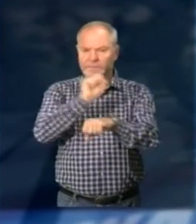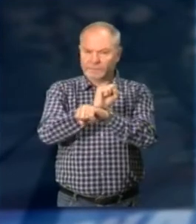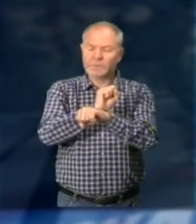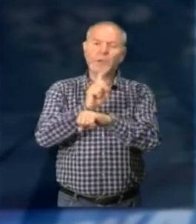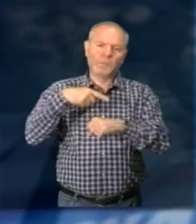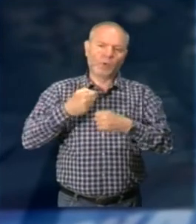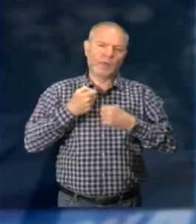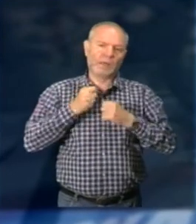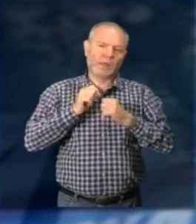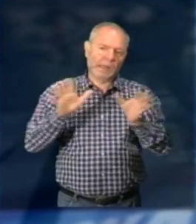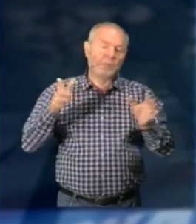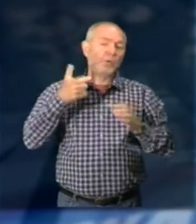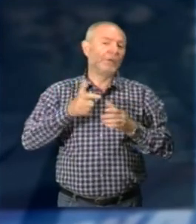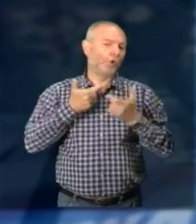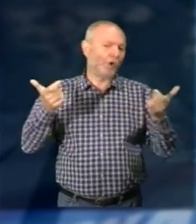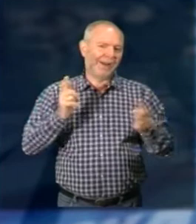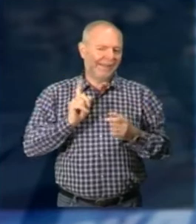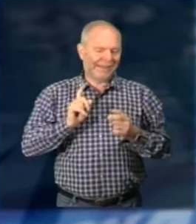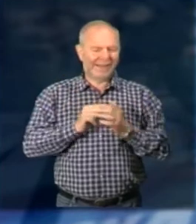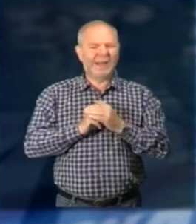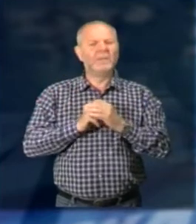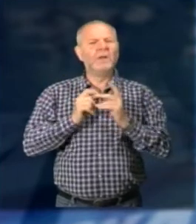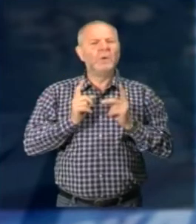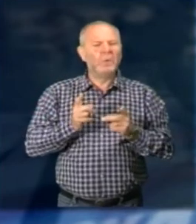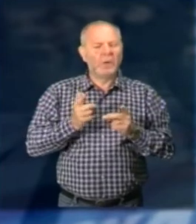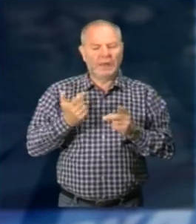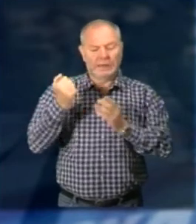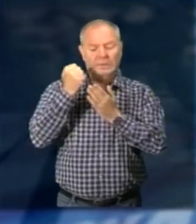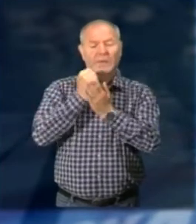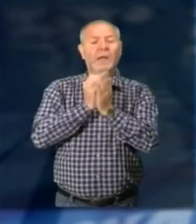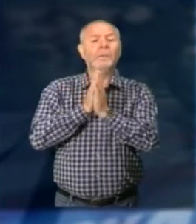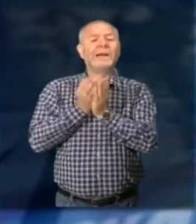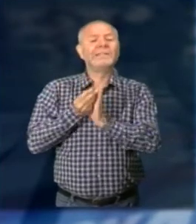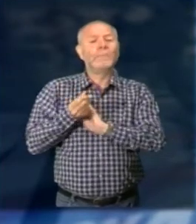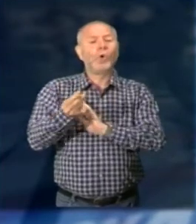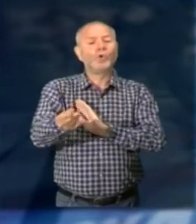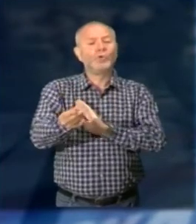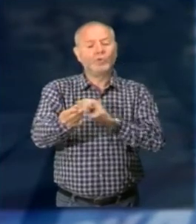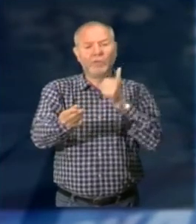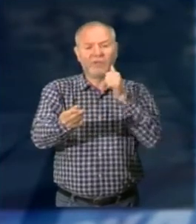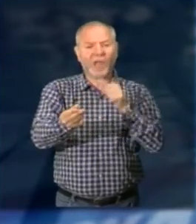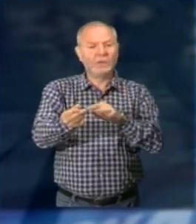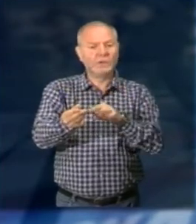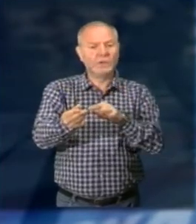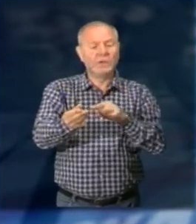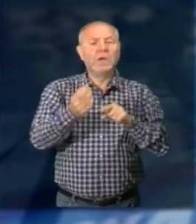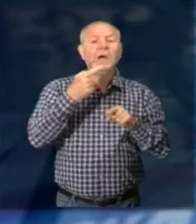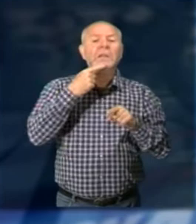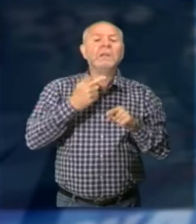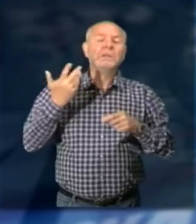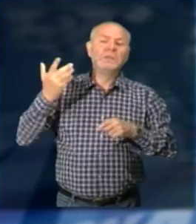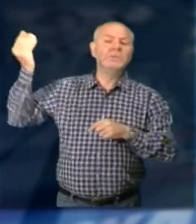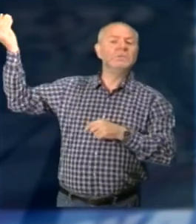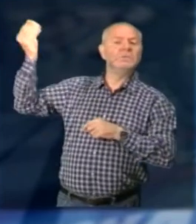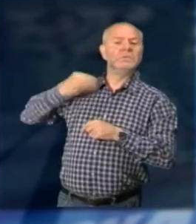rimessa in libertà Poiché non c'erano elementi gravi per trattenerla Aveva dato un passaporto falso che, ha detto, le era stato